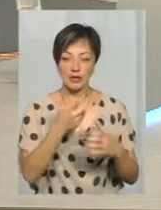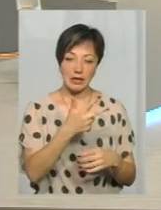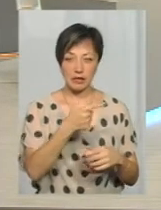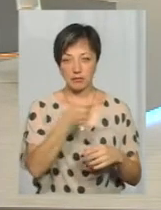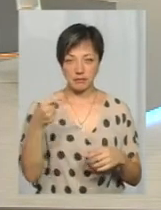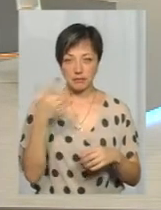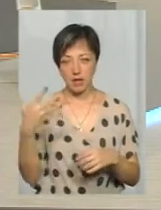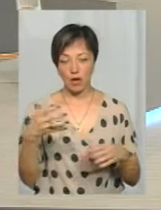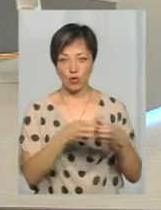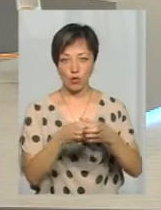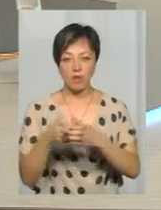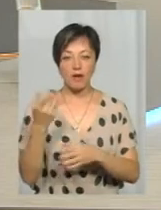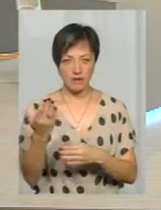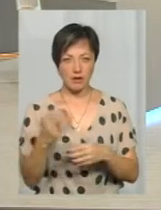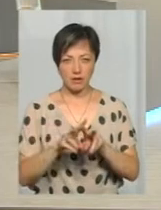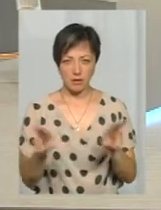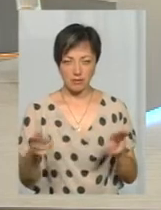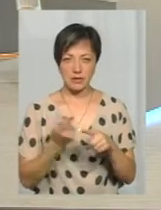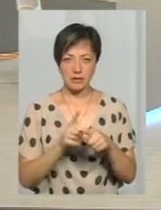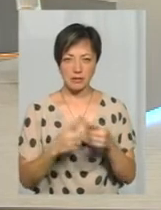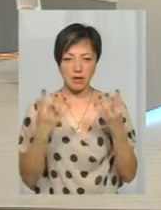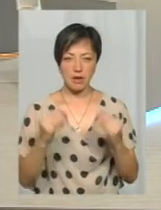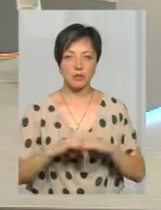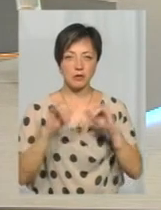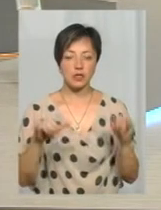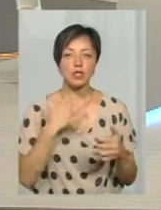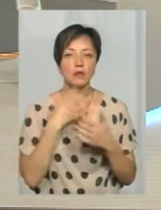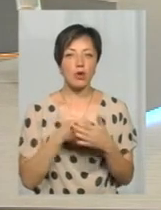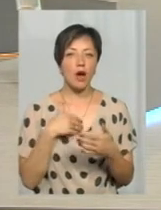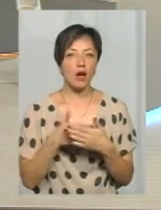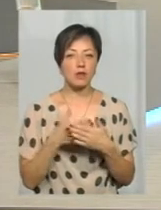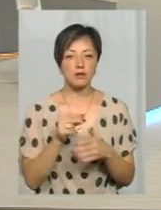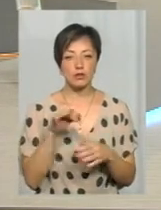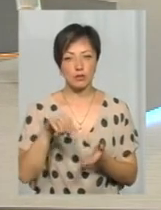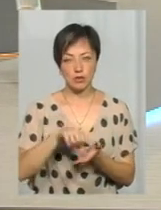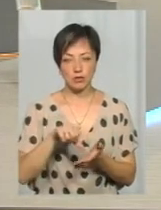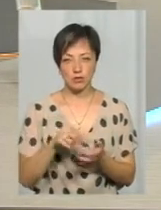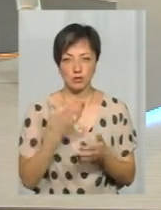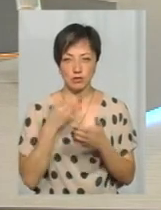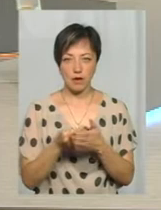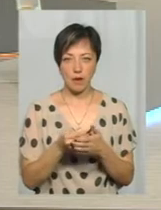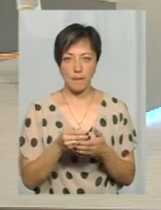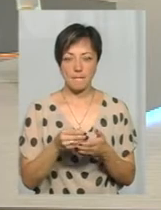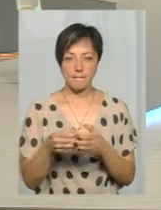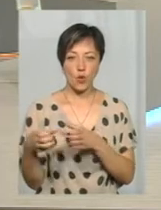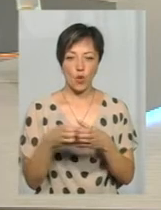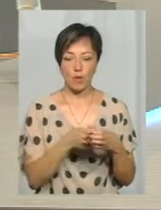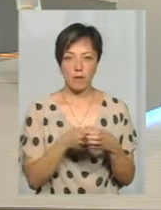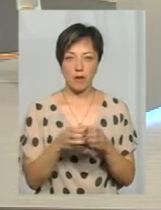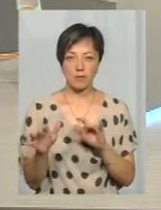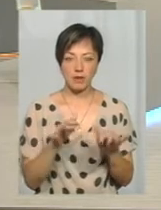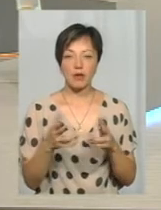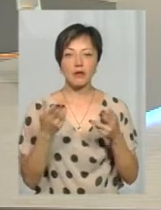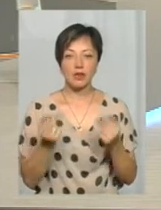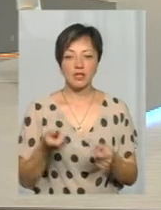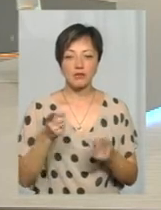само останніми днями цими збільшили свою активність чи свою присутність в мобільних групах? Так, звичайно,